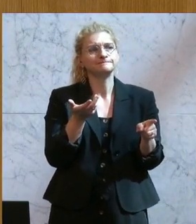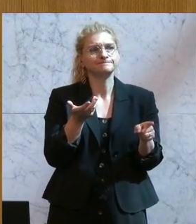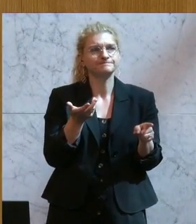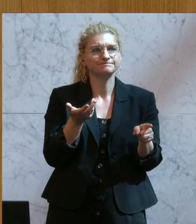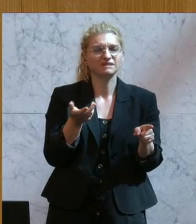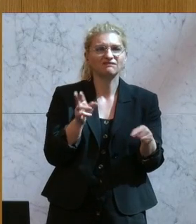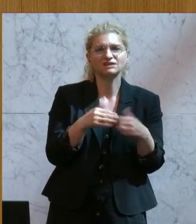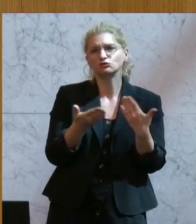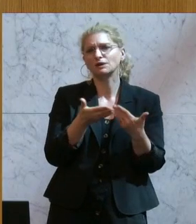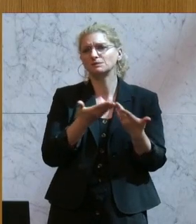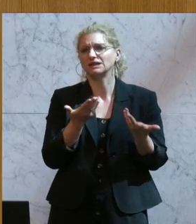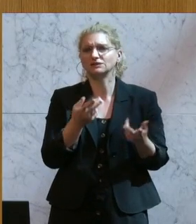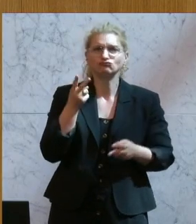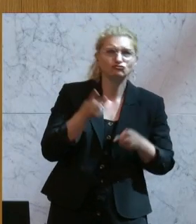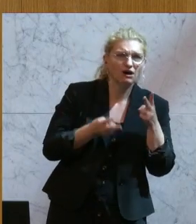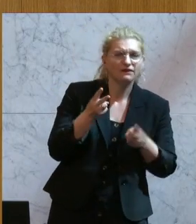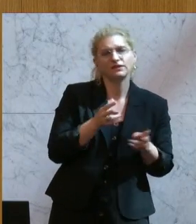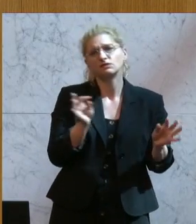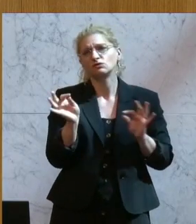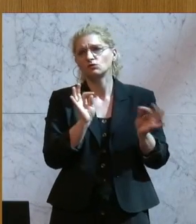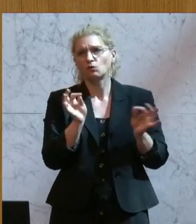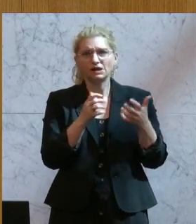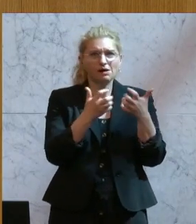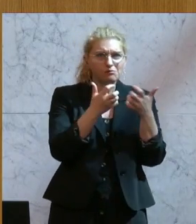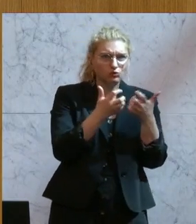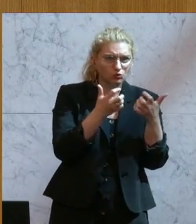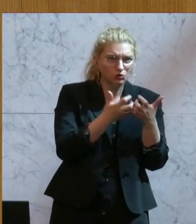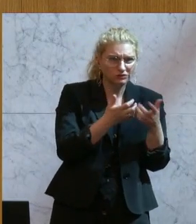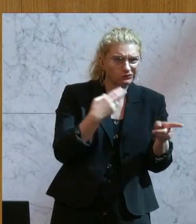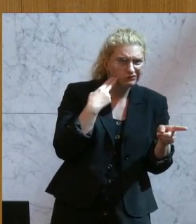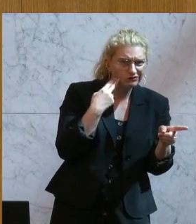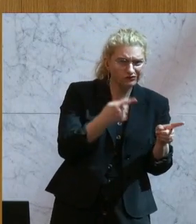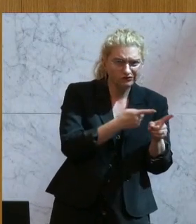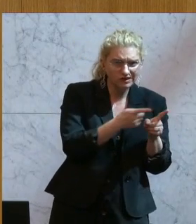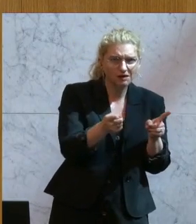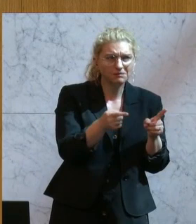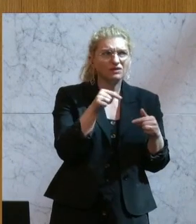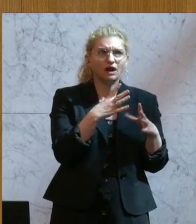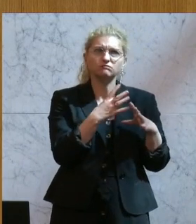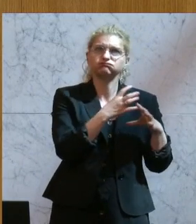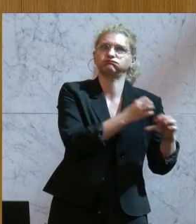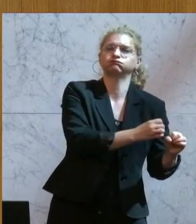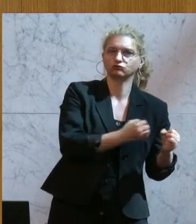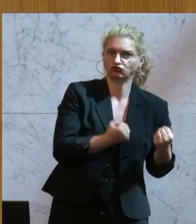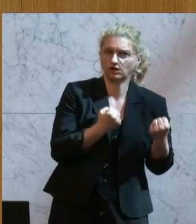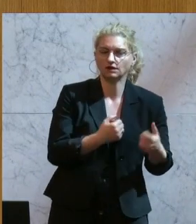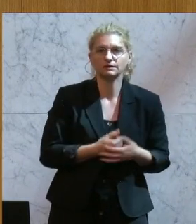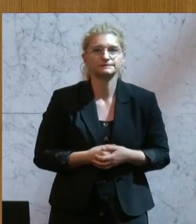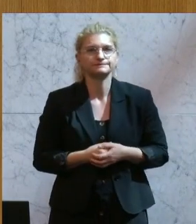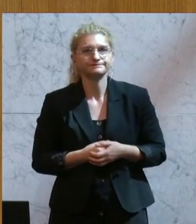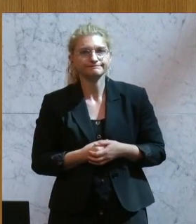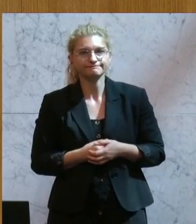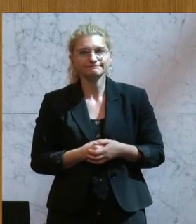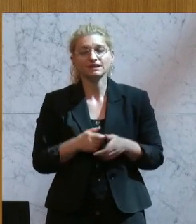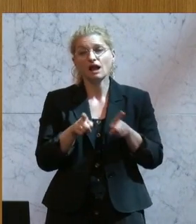Schäden, durch die Produkthersteller, wenn es da kommt, es eben zu Abhängigkeiten. Es geht natürlich auch um die